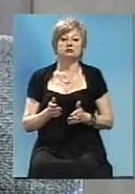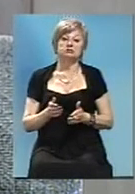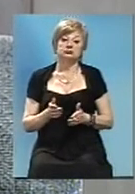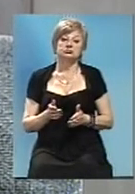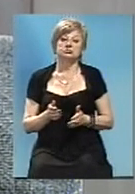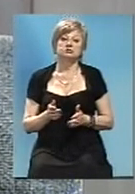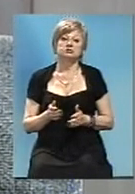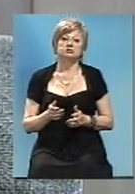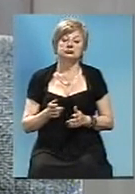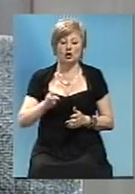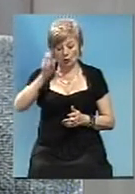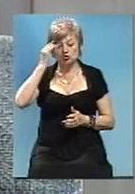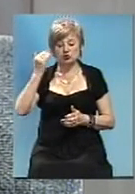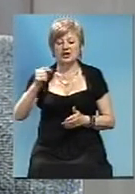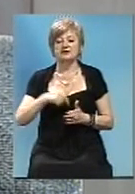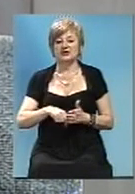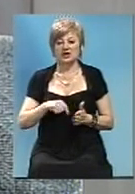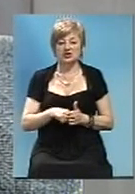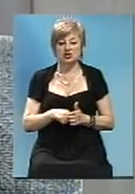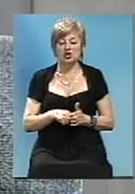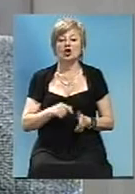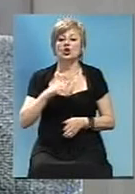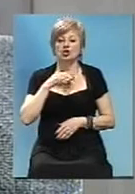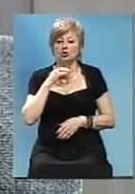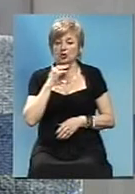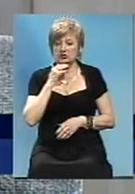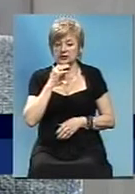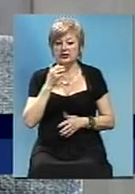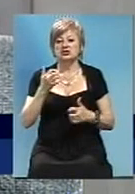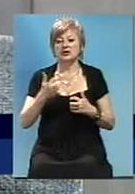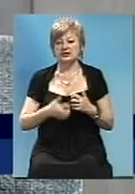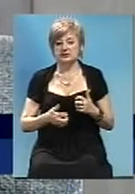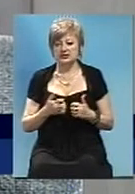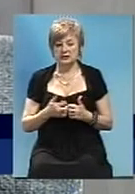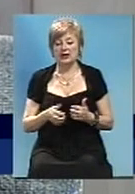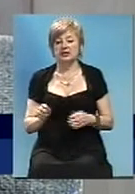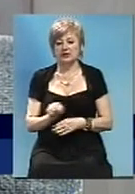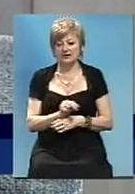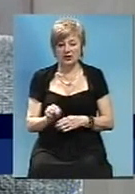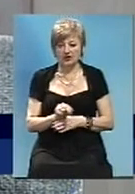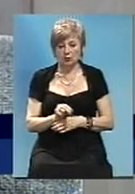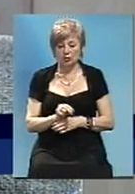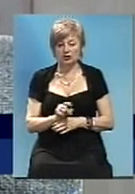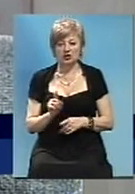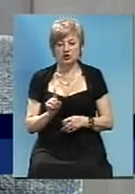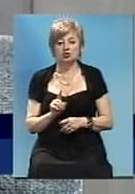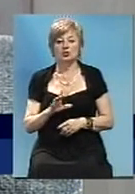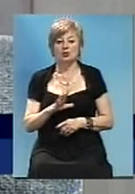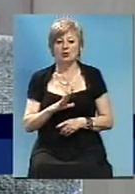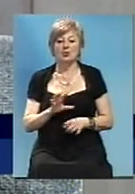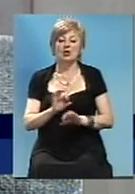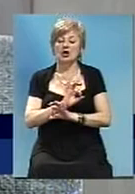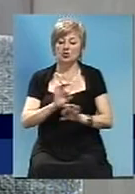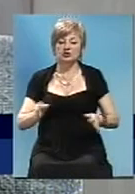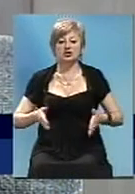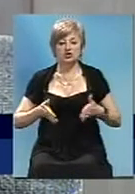господарственне значення, скажімо так, достатньо середнього ремонту, для того, щоб були отлично і хороші.